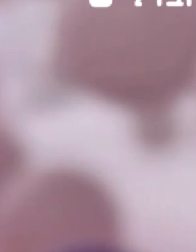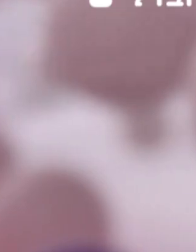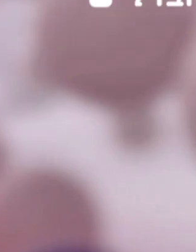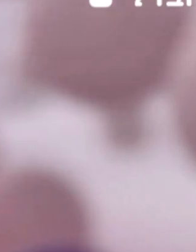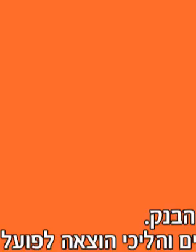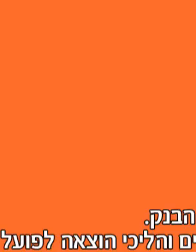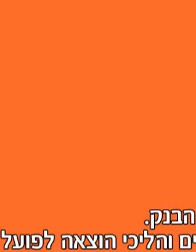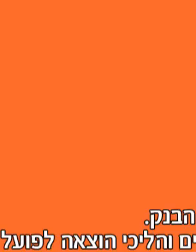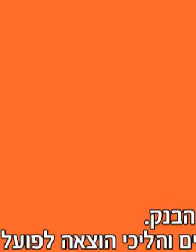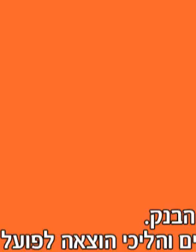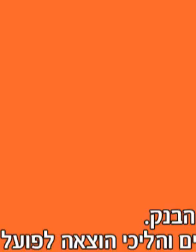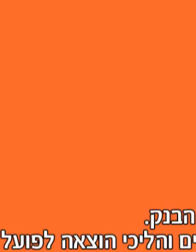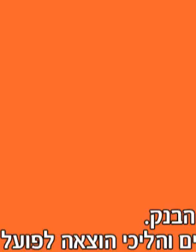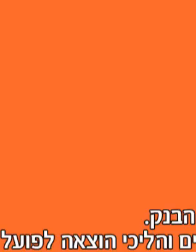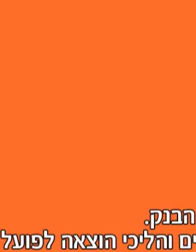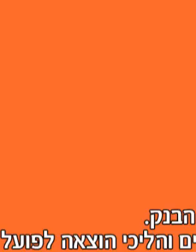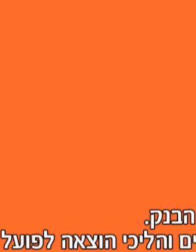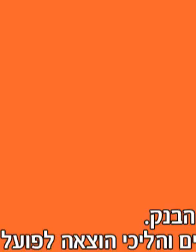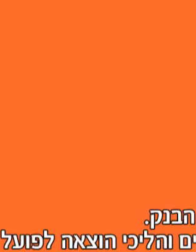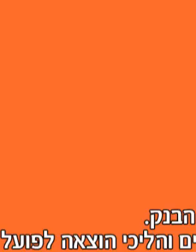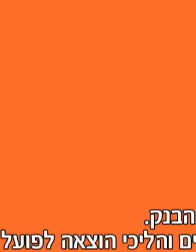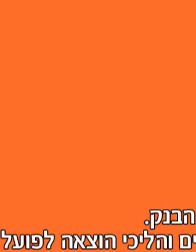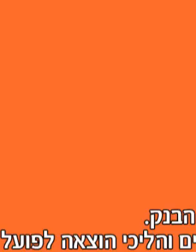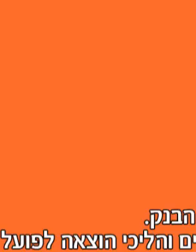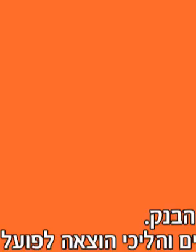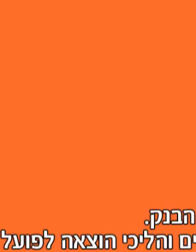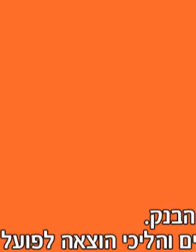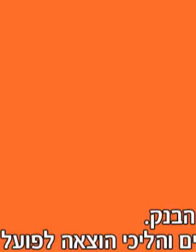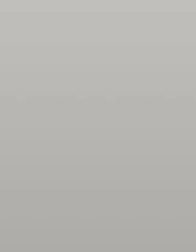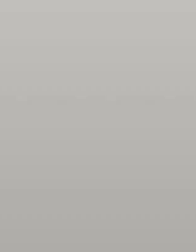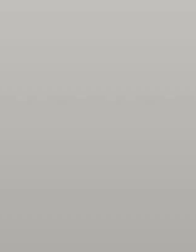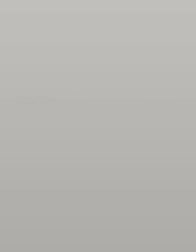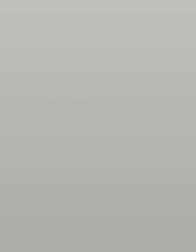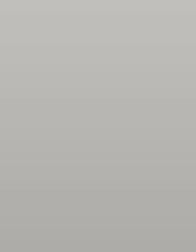הגוף מרגיש בהבדל. בהחלטה חשובה כמו משקנתה. המומחים של צפחות.